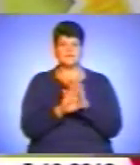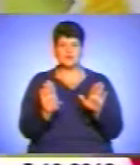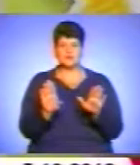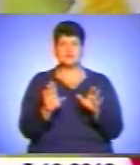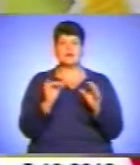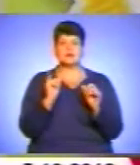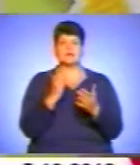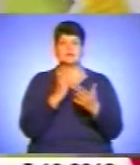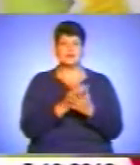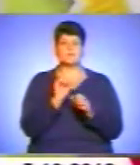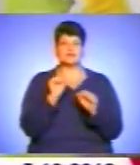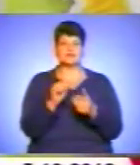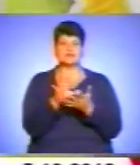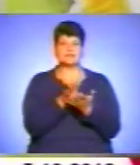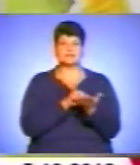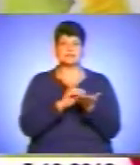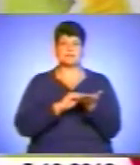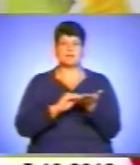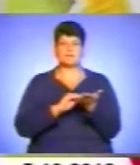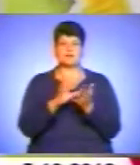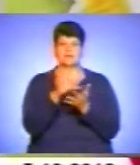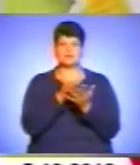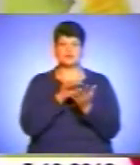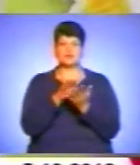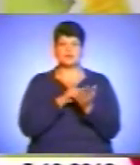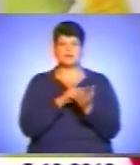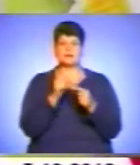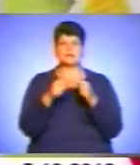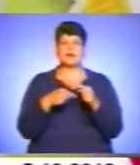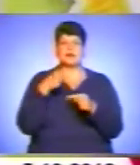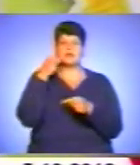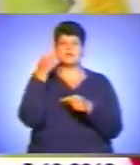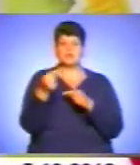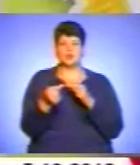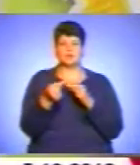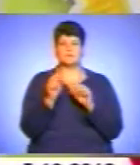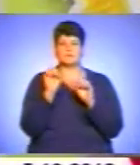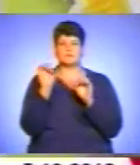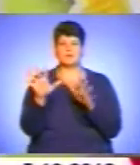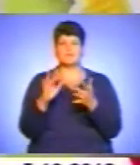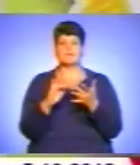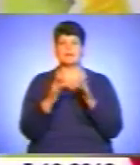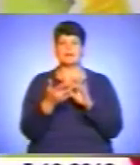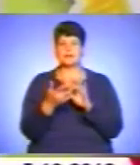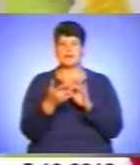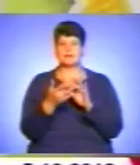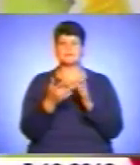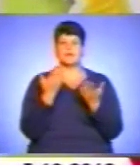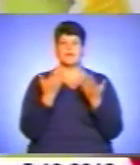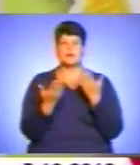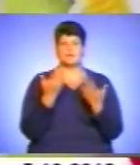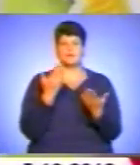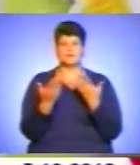є можливість їх записувати і з наступним його викладенням, чи це в інтернет-ресурсах, чи це